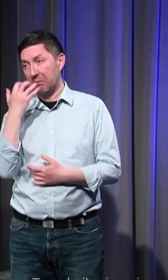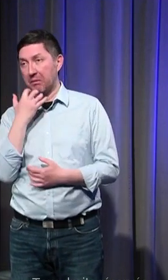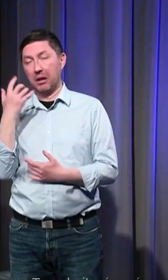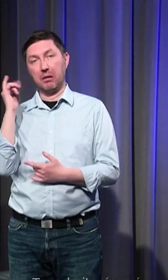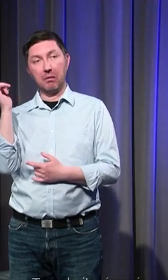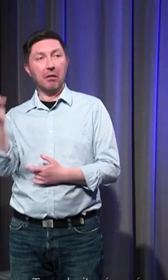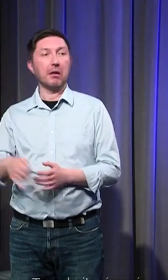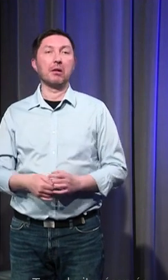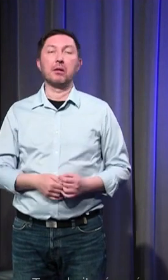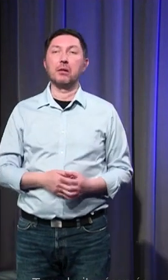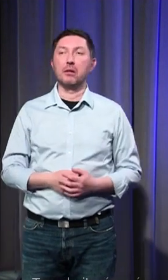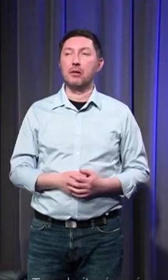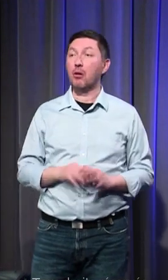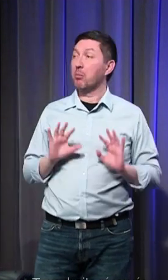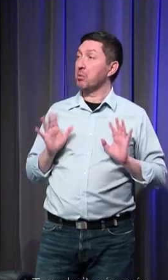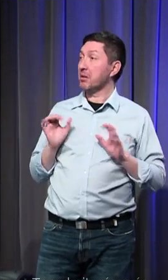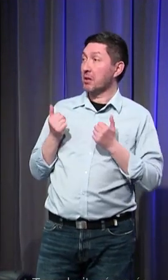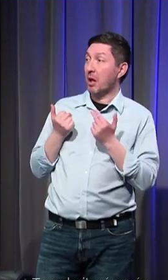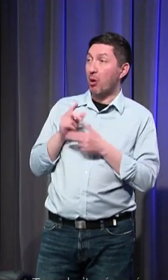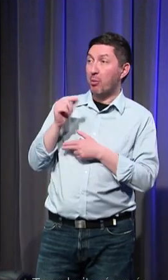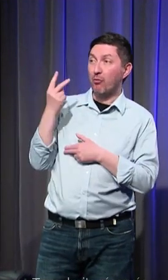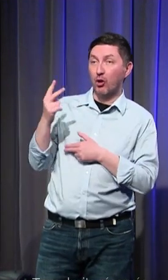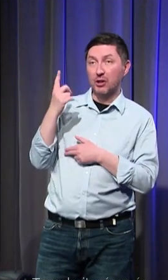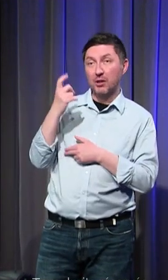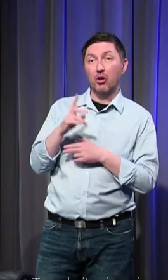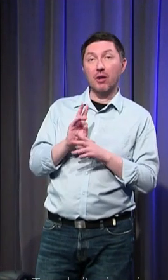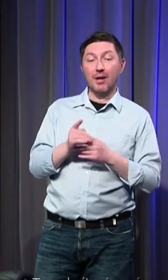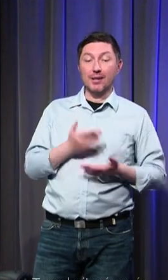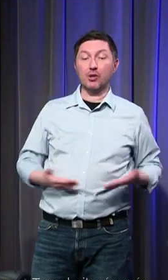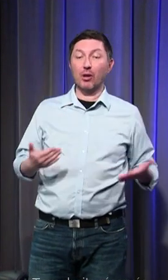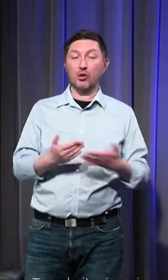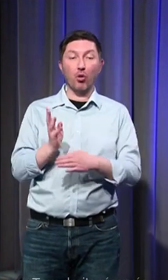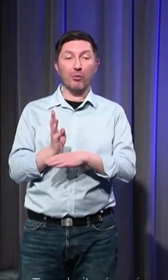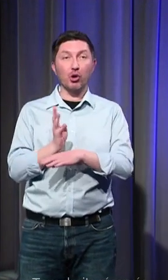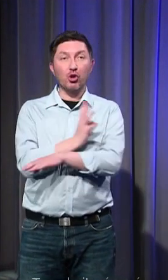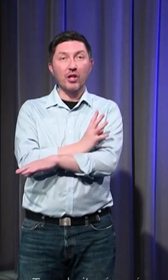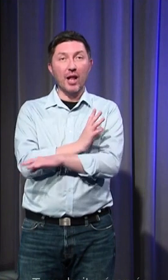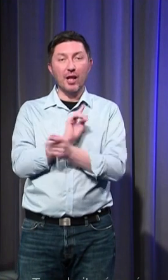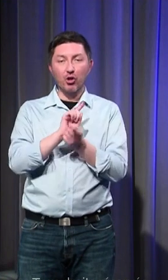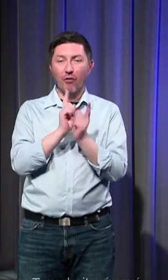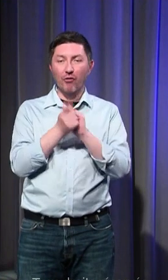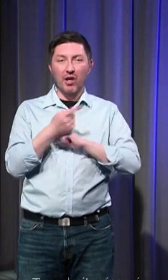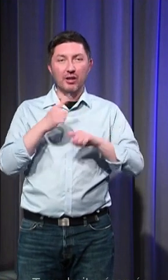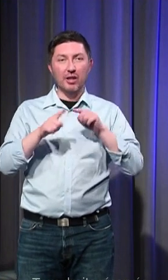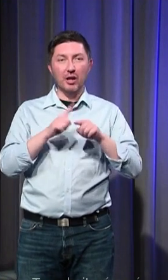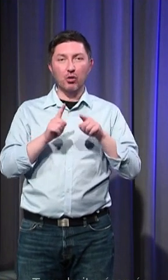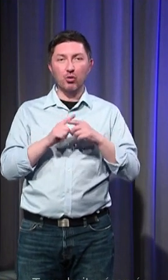peut-être ça répond un peu à votre question c'est-à-dire que le fait que l'état émotionnel devienne un sentiment s'installe dans